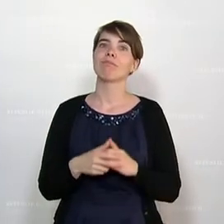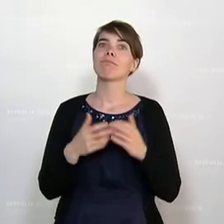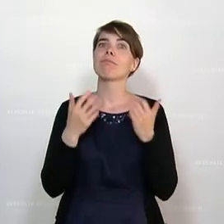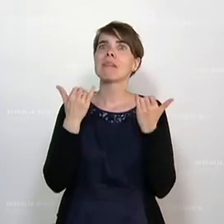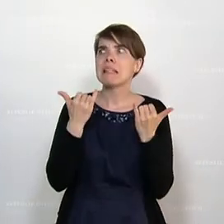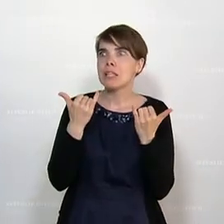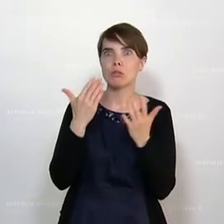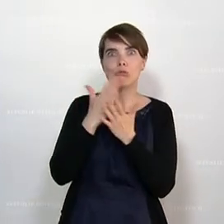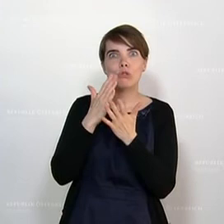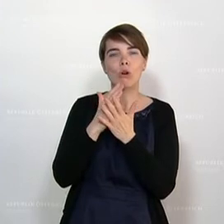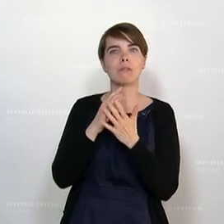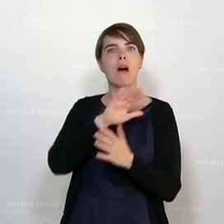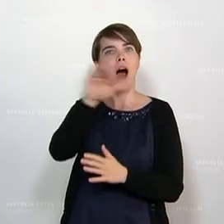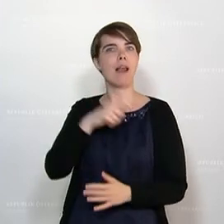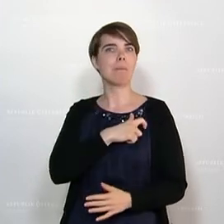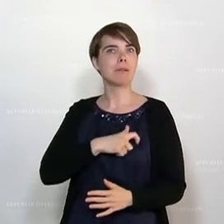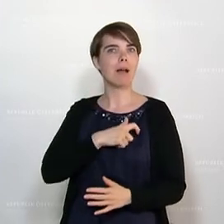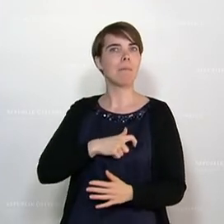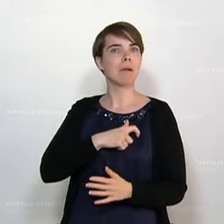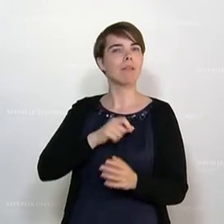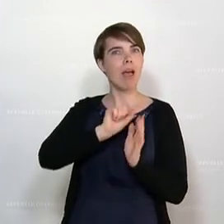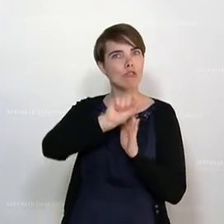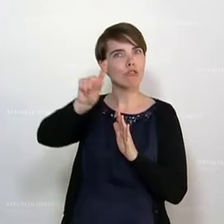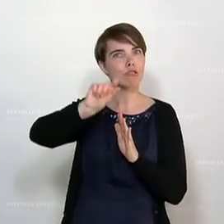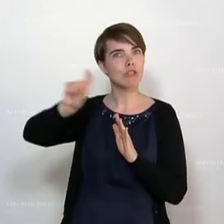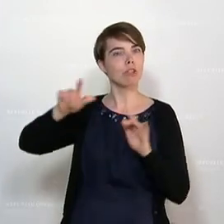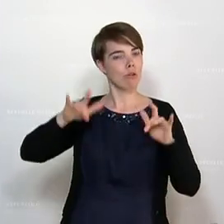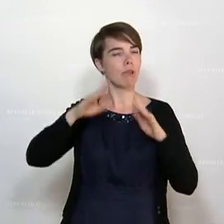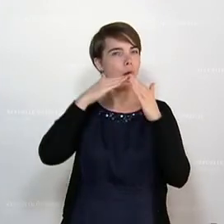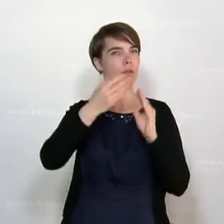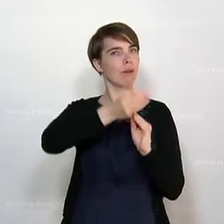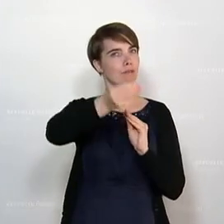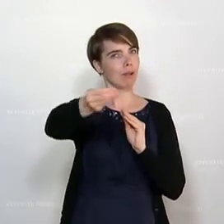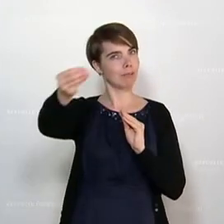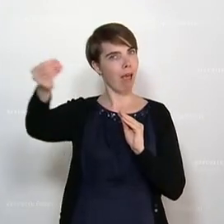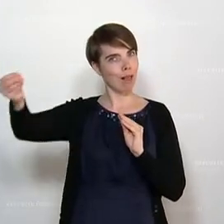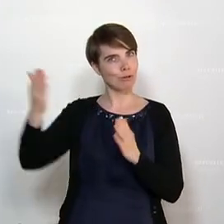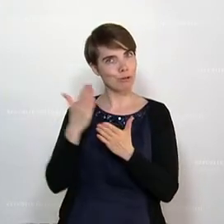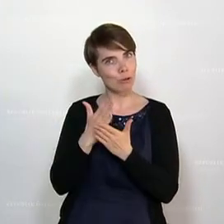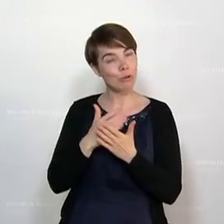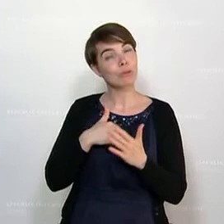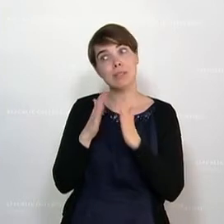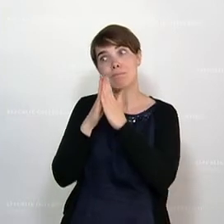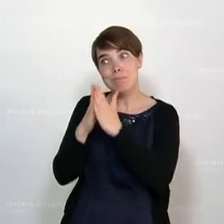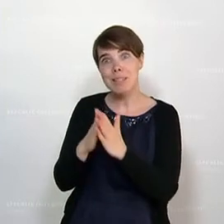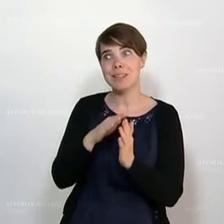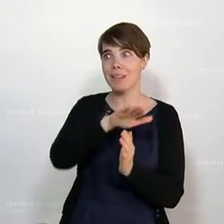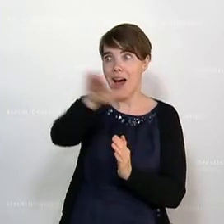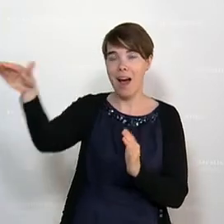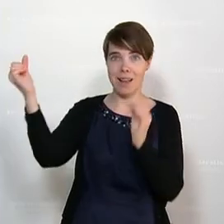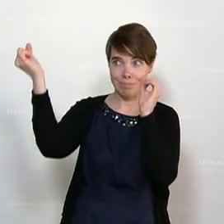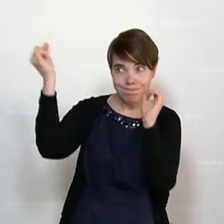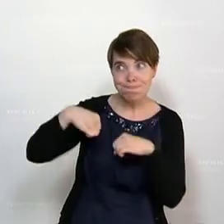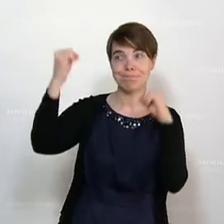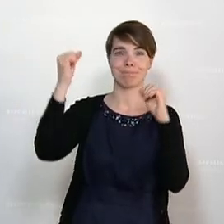der Zwischenzeit ja auch an die Fraktionen ergangen, beziehungsweise ist auch hier im Haus verteilt worden. Und ich bitte, ja, um großmögliche Zustimmung. In diesem